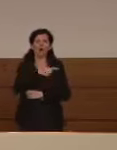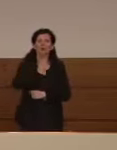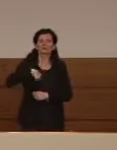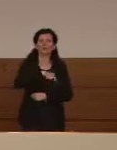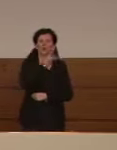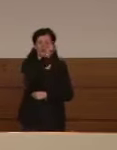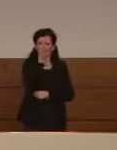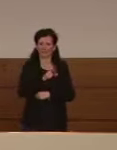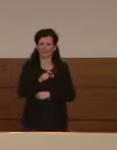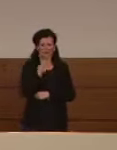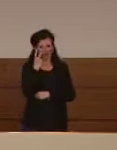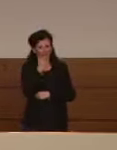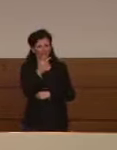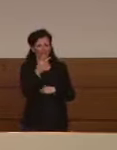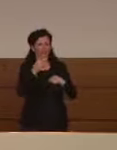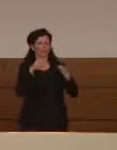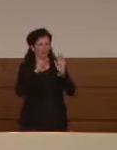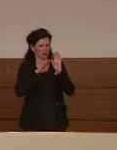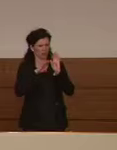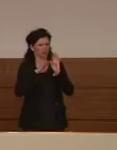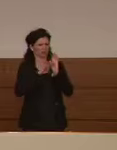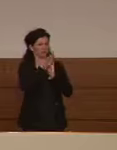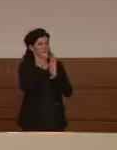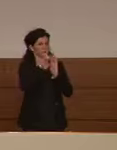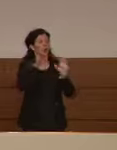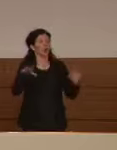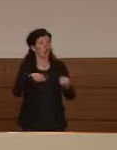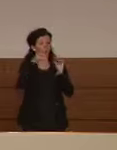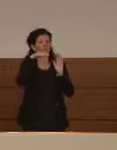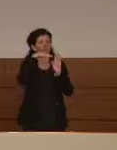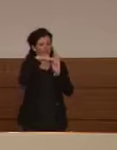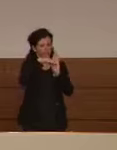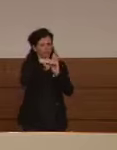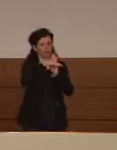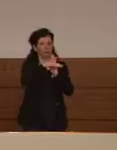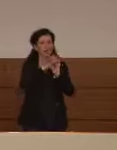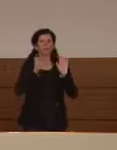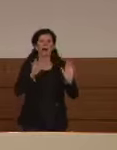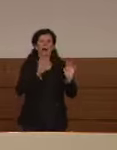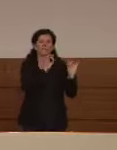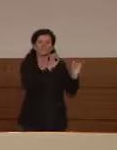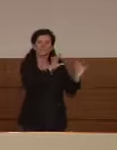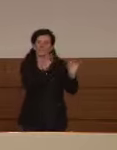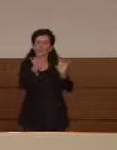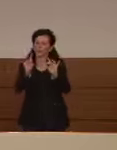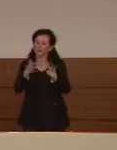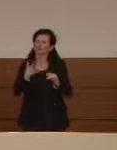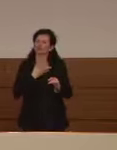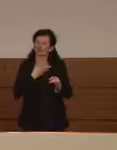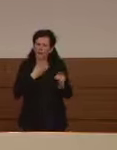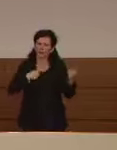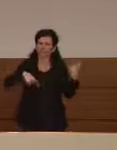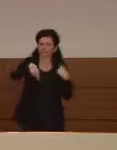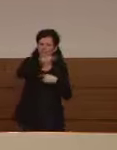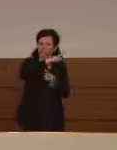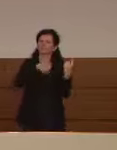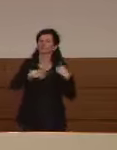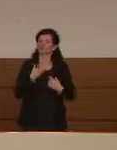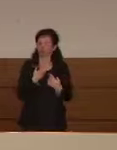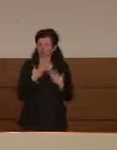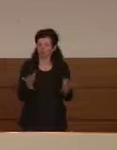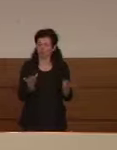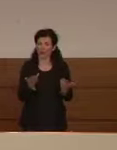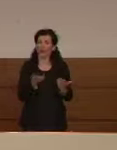diminuzione che si consoliderà tutti i nostri modelli ce lo dicono però il virus continuerà in qualche misura a circolare quindi dovremo mettere